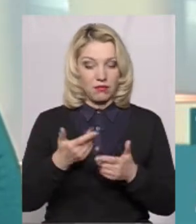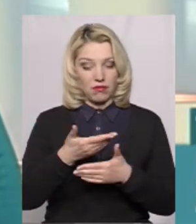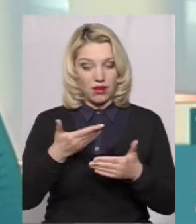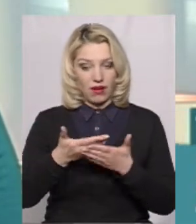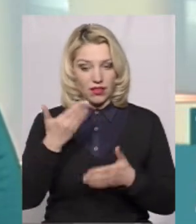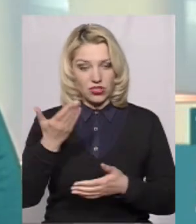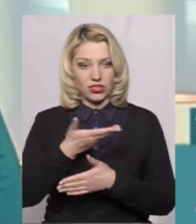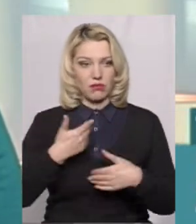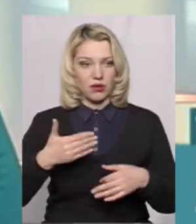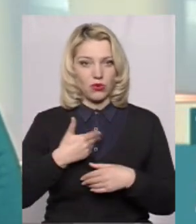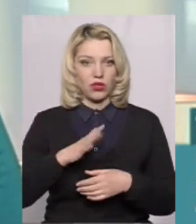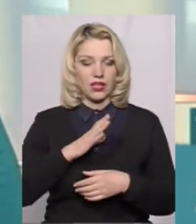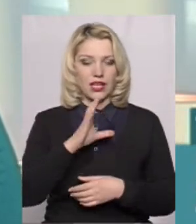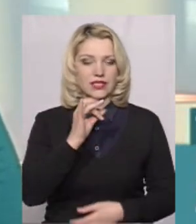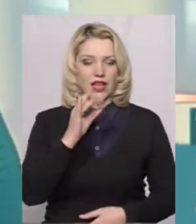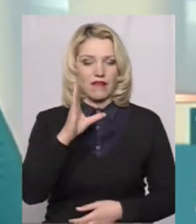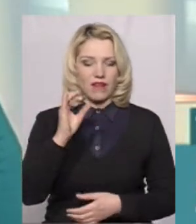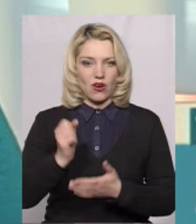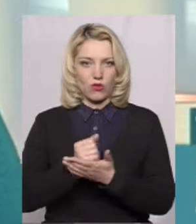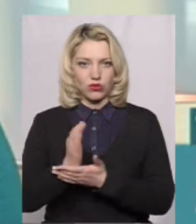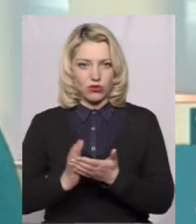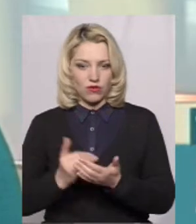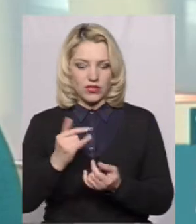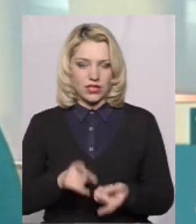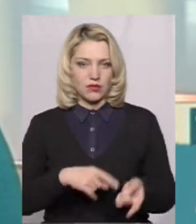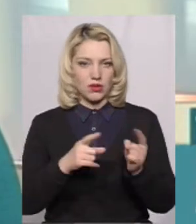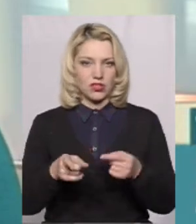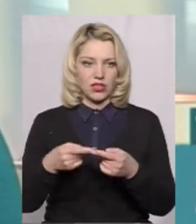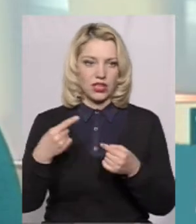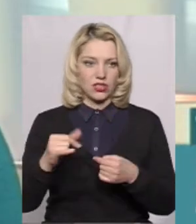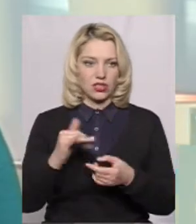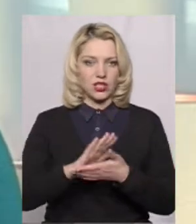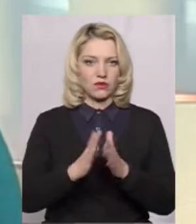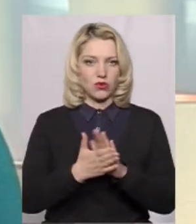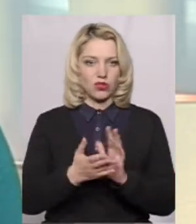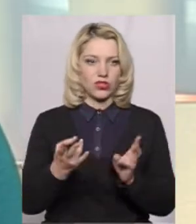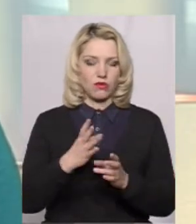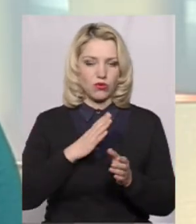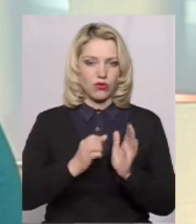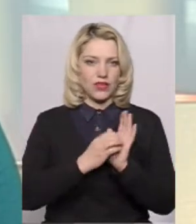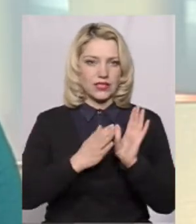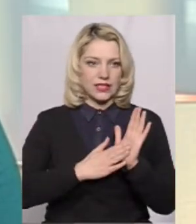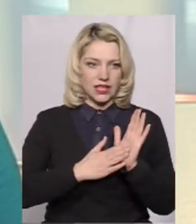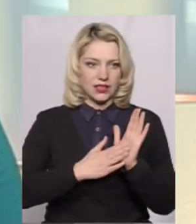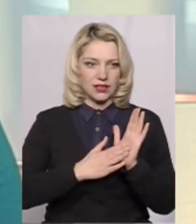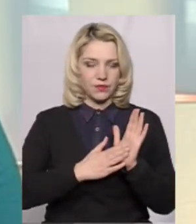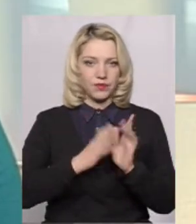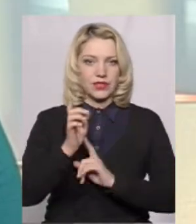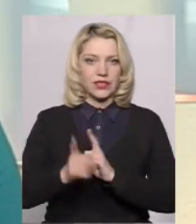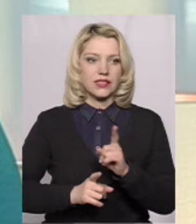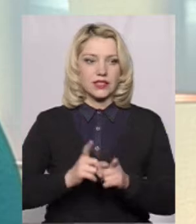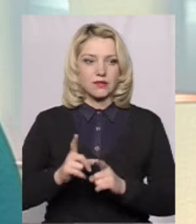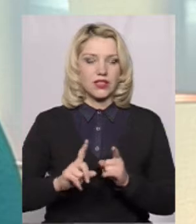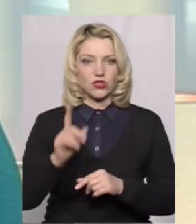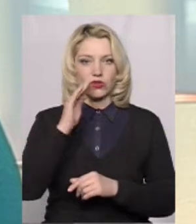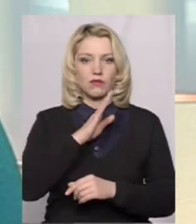Ми раніше були на одному сервері обслуговували, зараз перейшли на інший. Тому в положенні потрібно було вказати зміни,